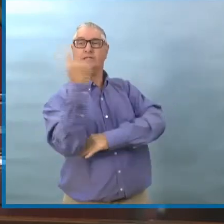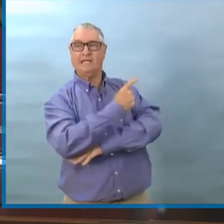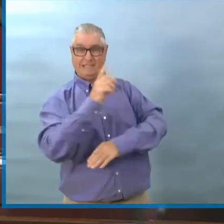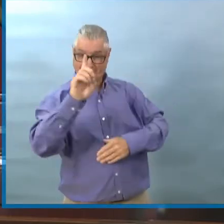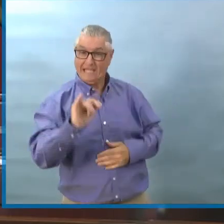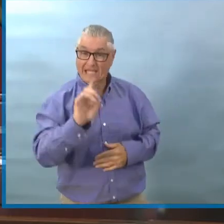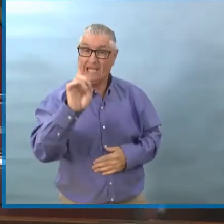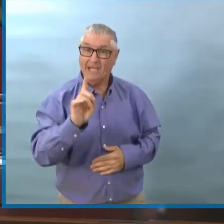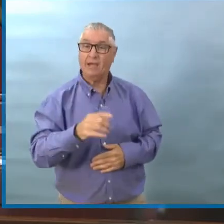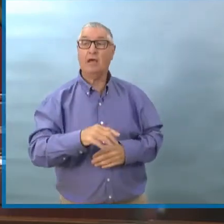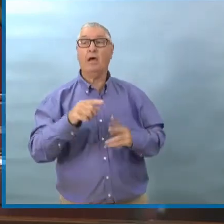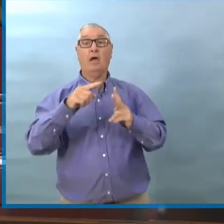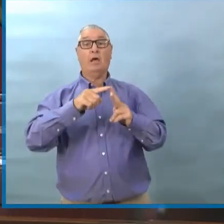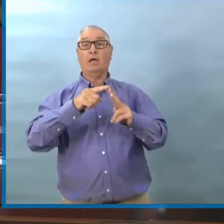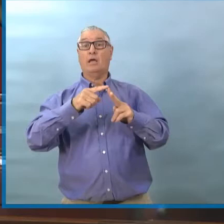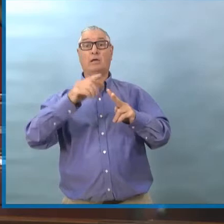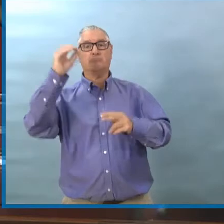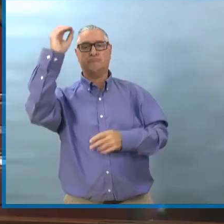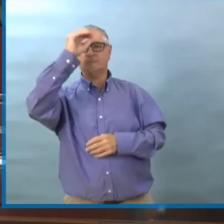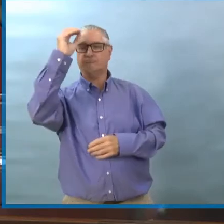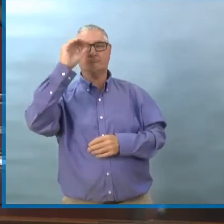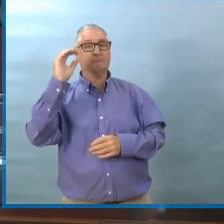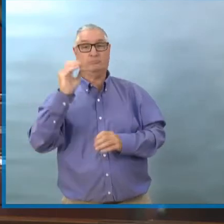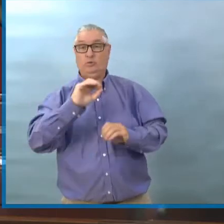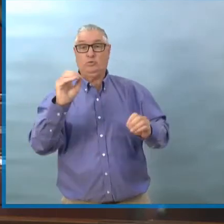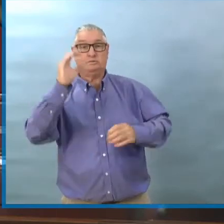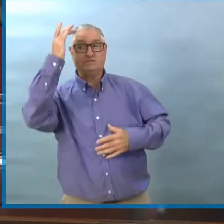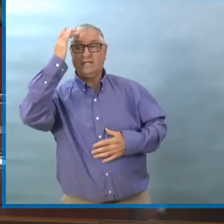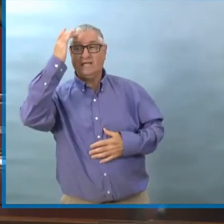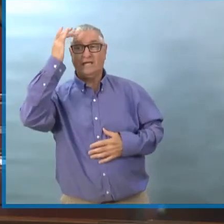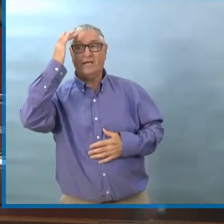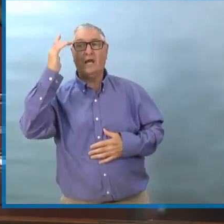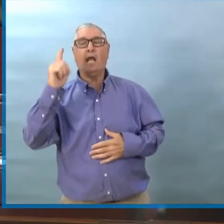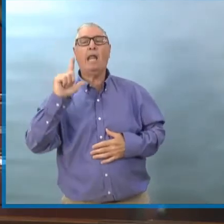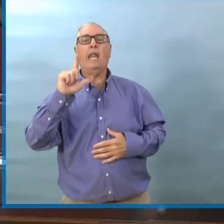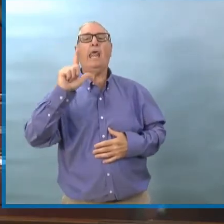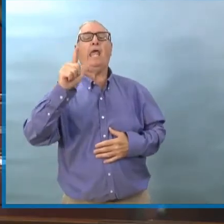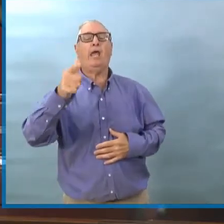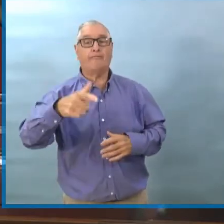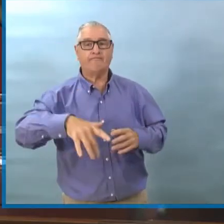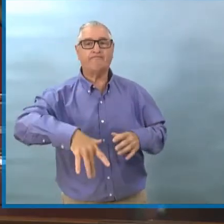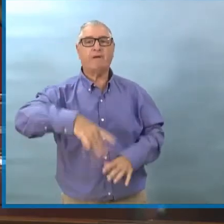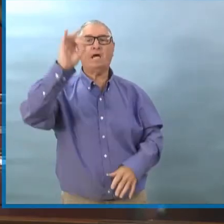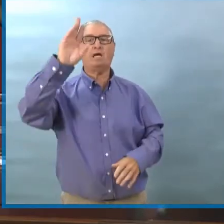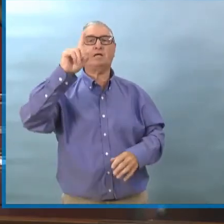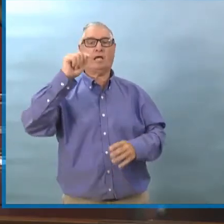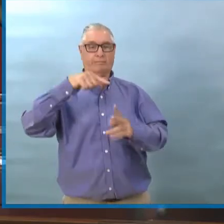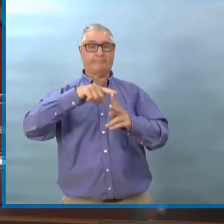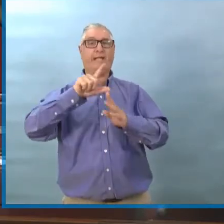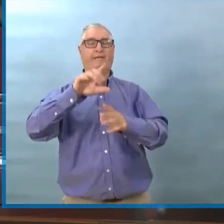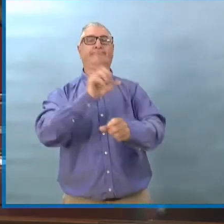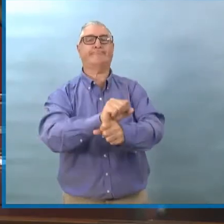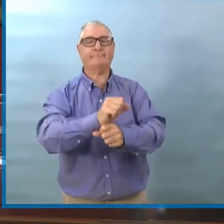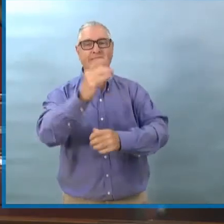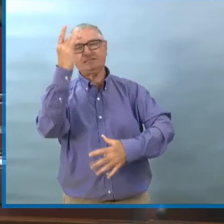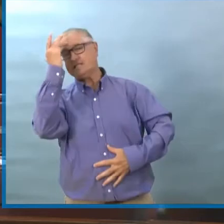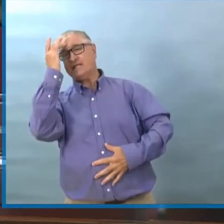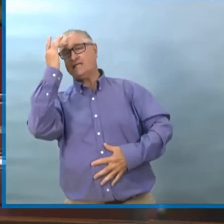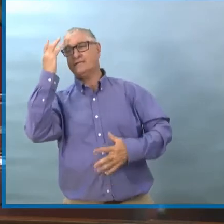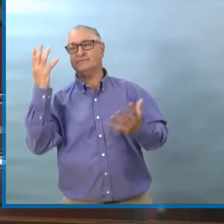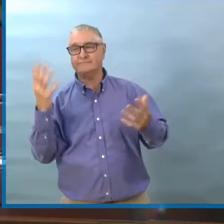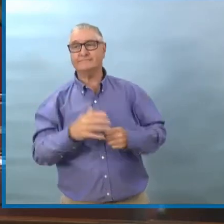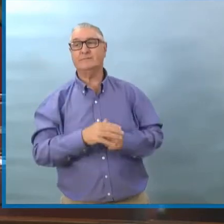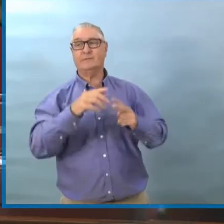Et l'autre est sortie alors qu'elle ne présentait pas de symptômes. Et les deux ont testé positif. Mais